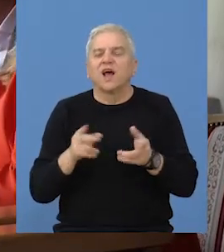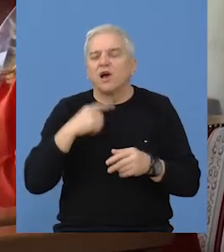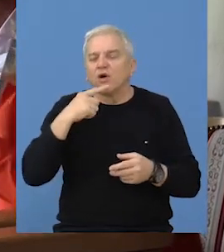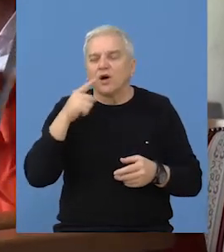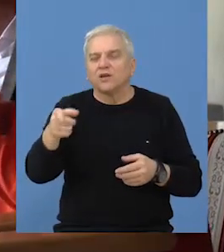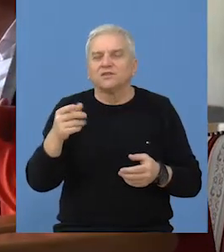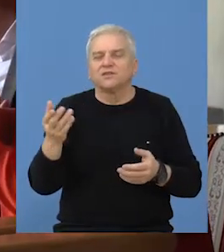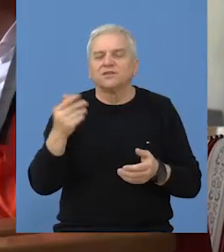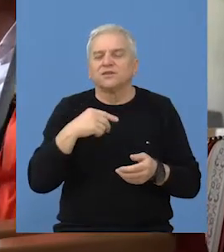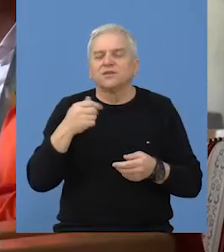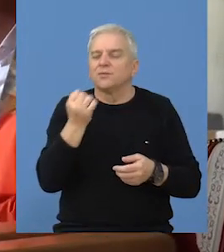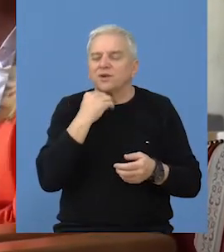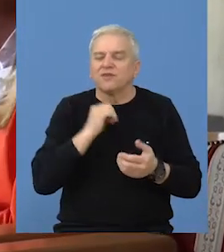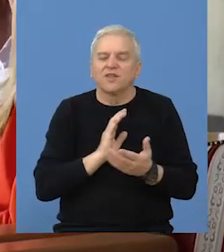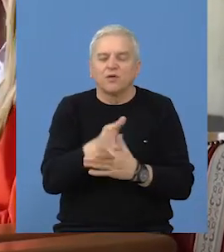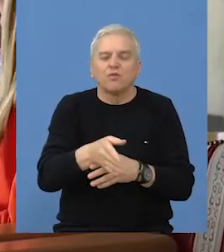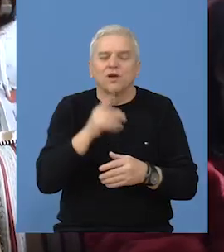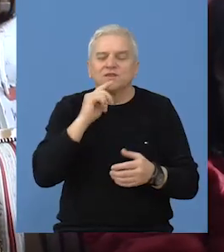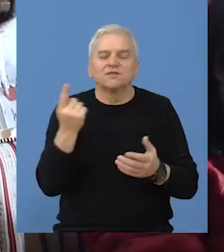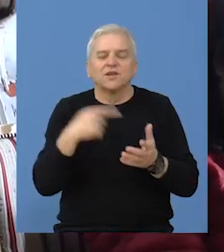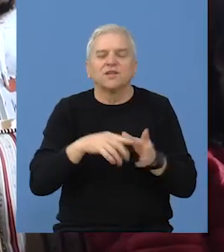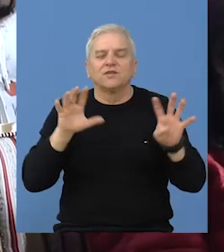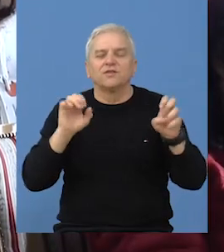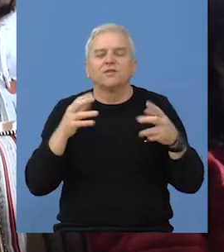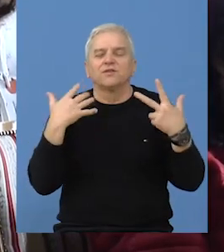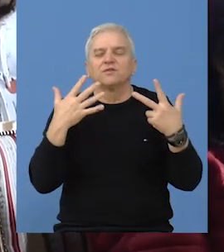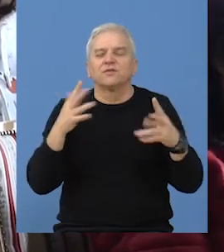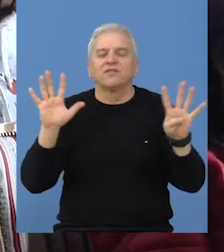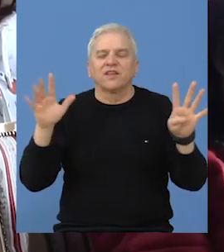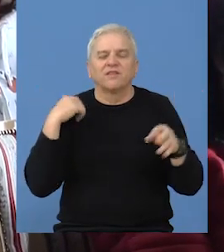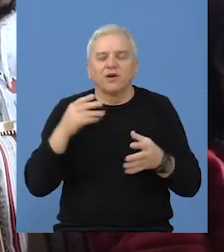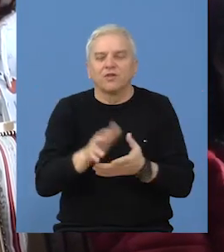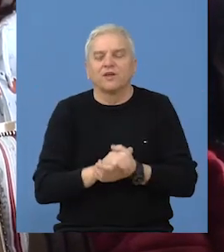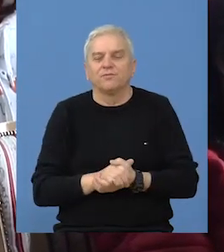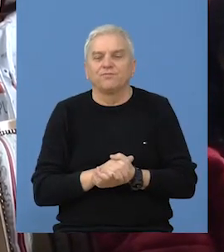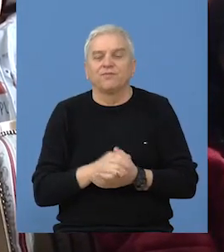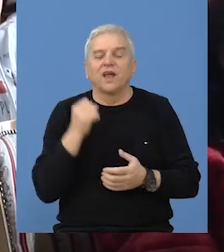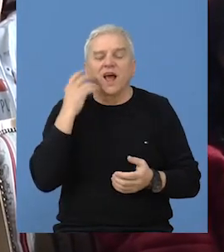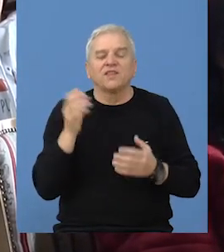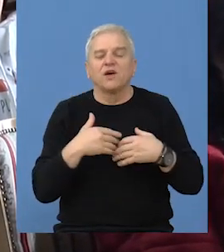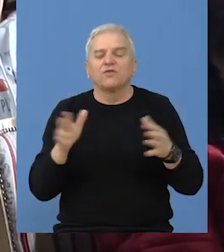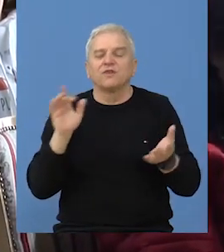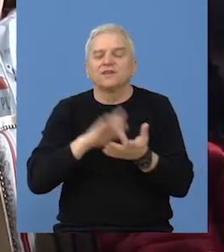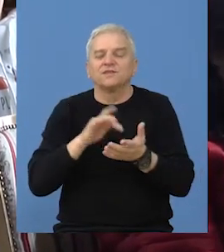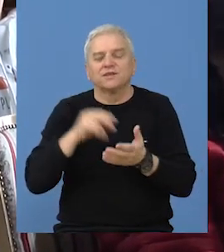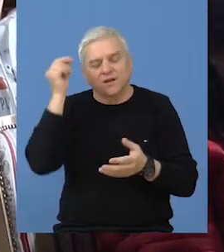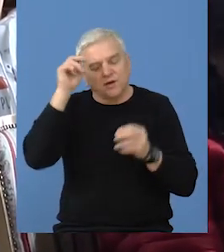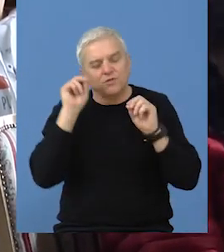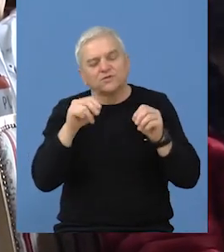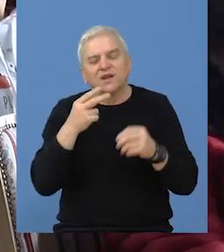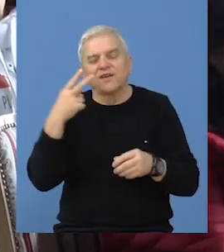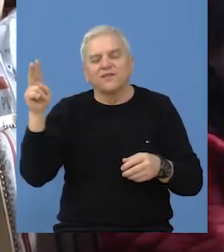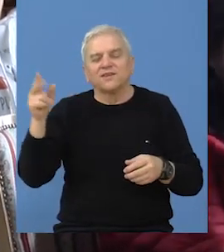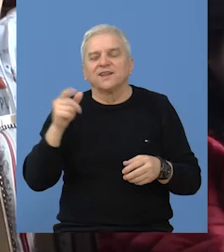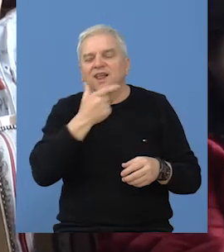Kako kaže, u preduzetničke vode upustila se 1989. godine kada je otvorila centar za